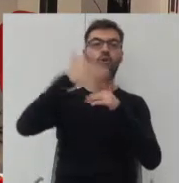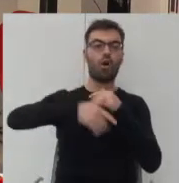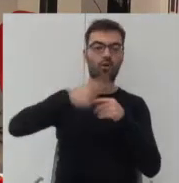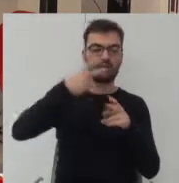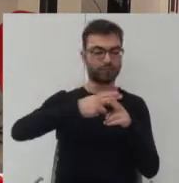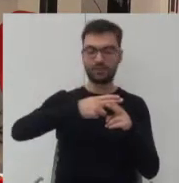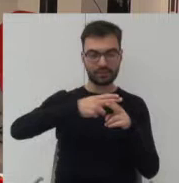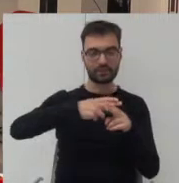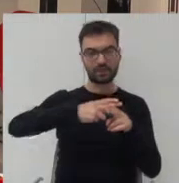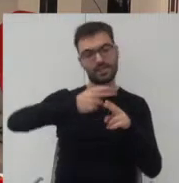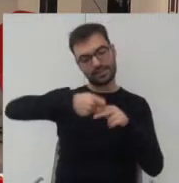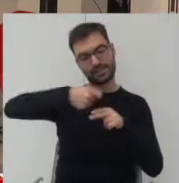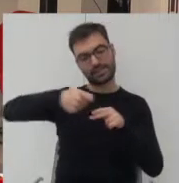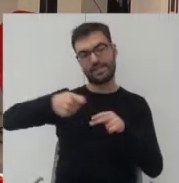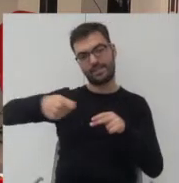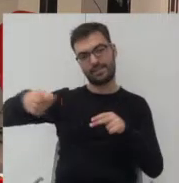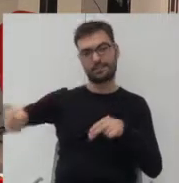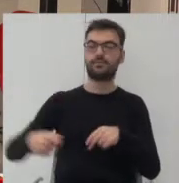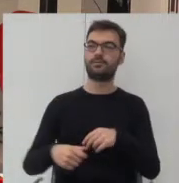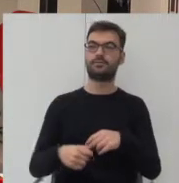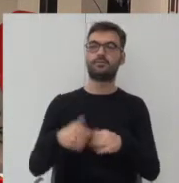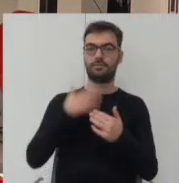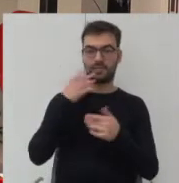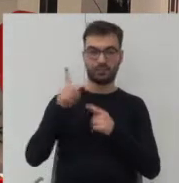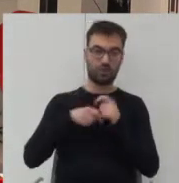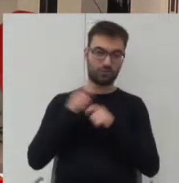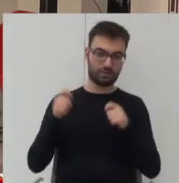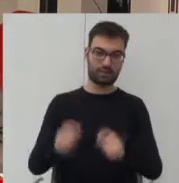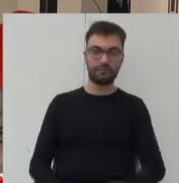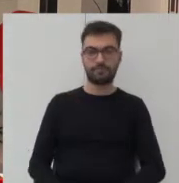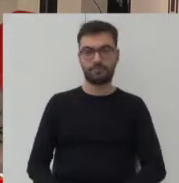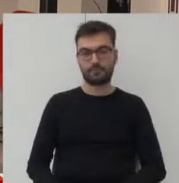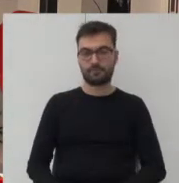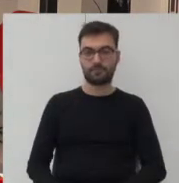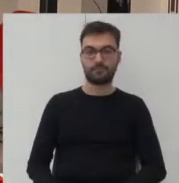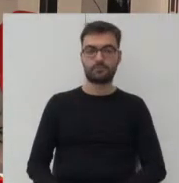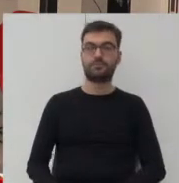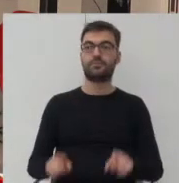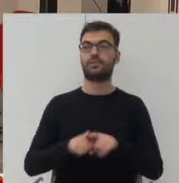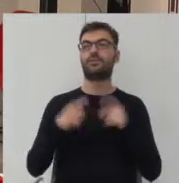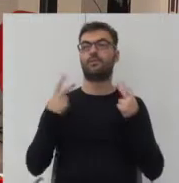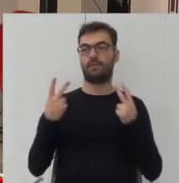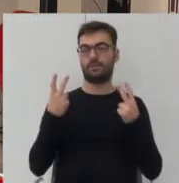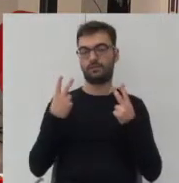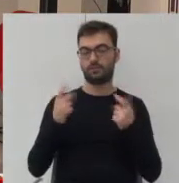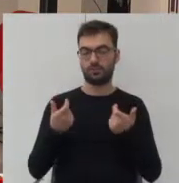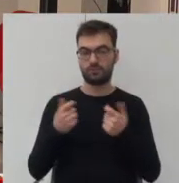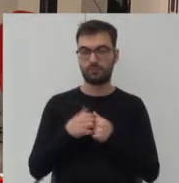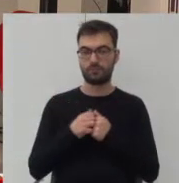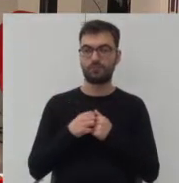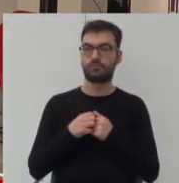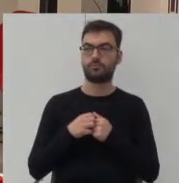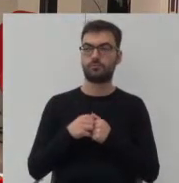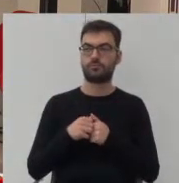ale staramy się je kontynuować przez tego typu rozwiązania. Oraz również ważną kwestią jest właśnie